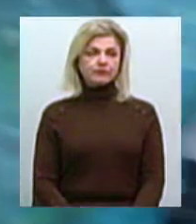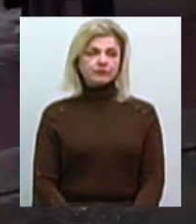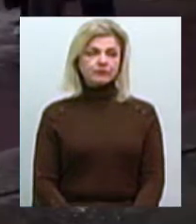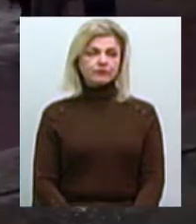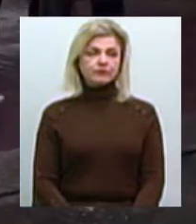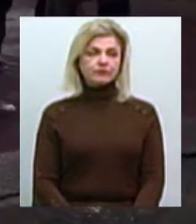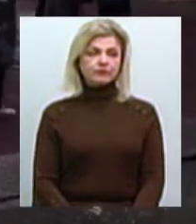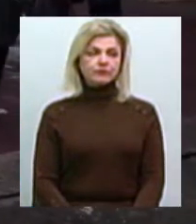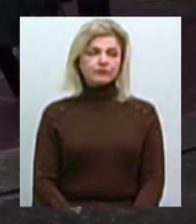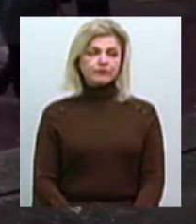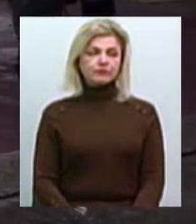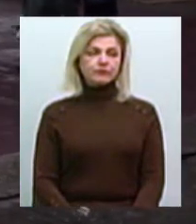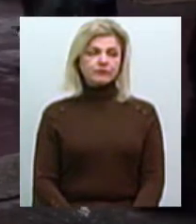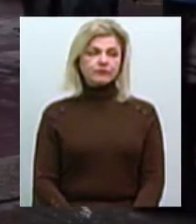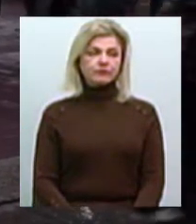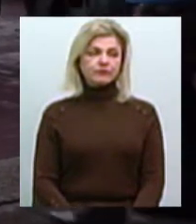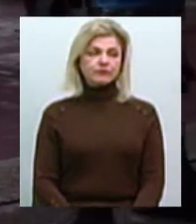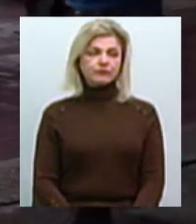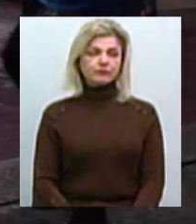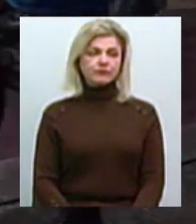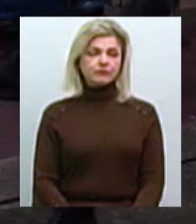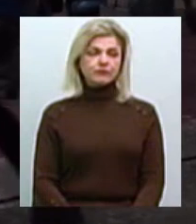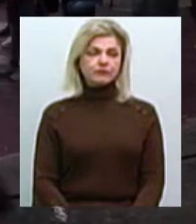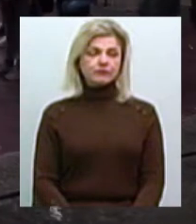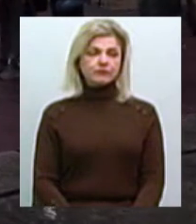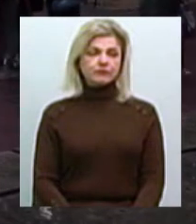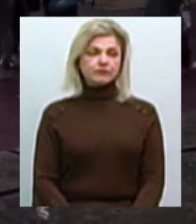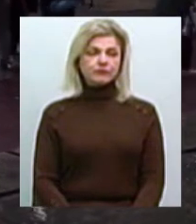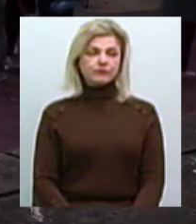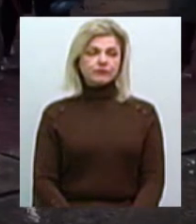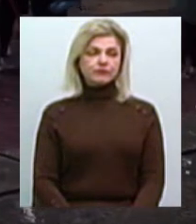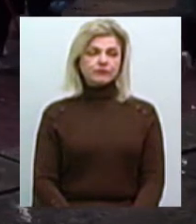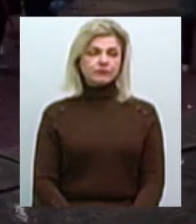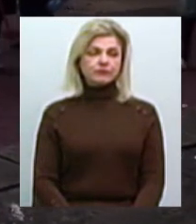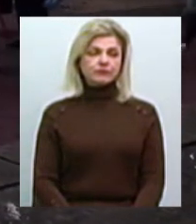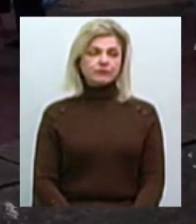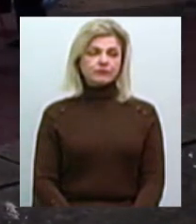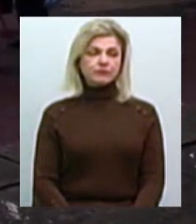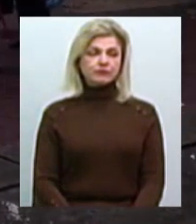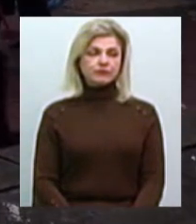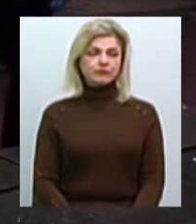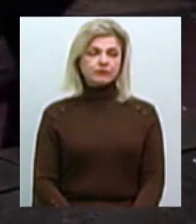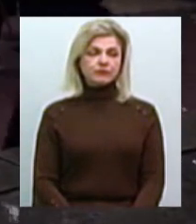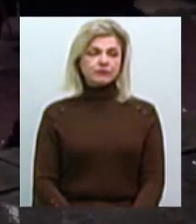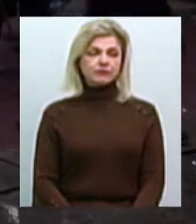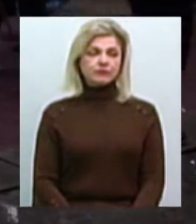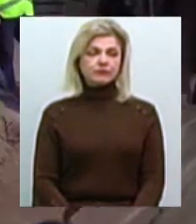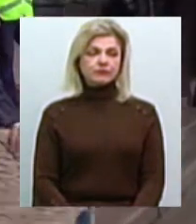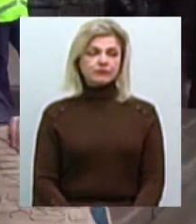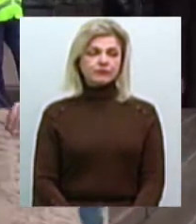А у мене тріяє